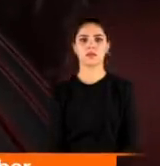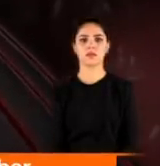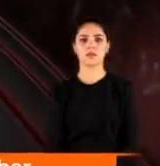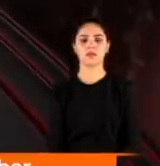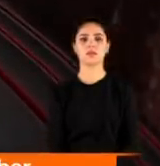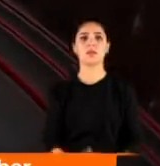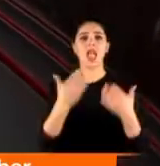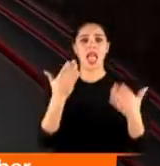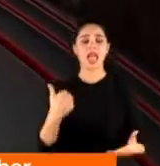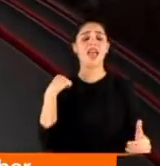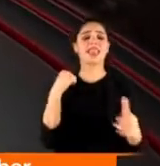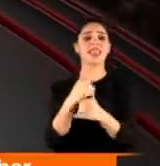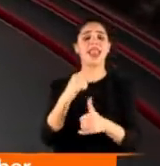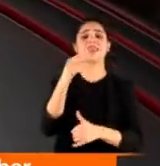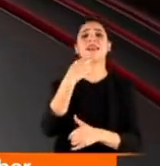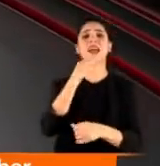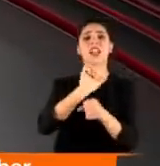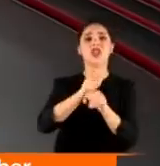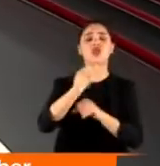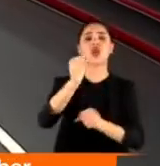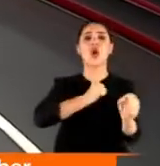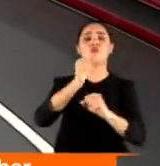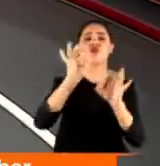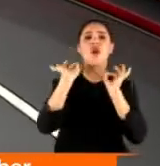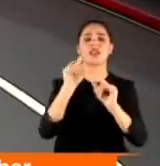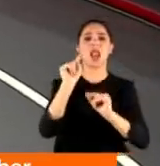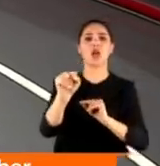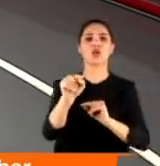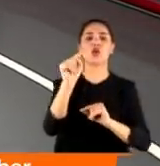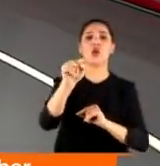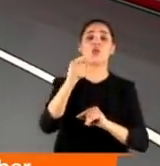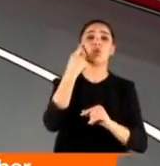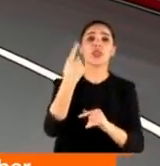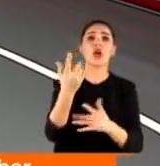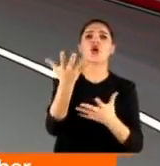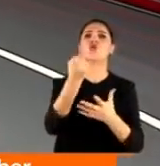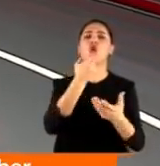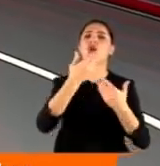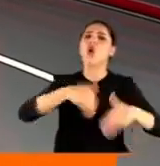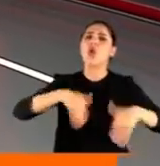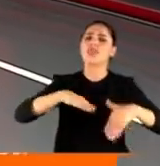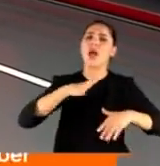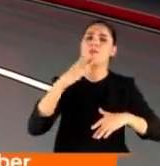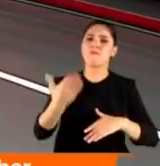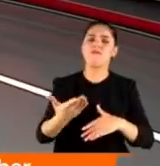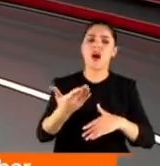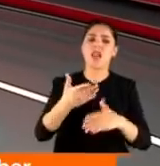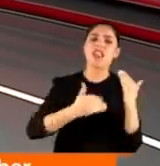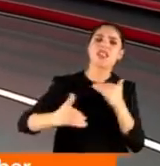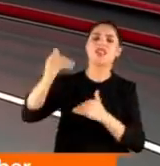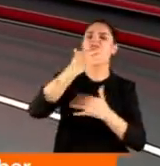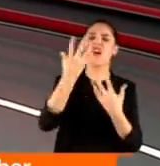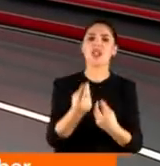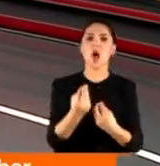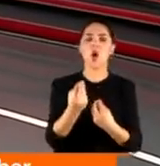Evet tekrar hatırlatalım. Bugün kadına yönelik şiddetle mücadele günü. Bu çerçevede alınan birçok tedbir var elbette. Dahaları da